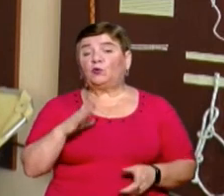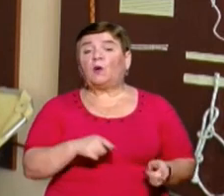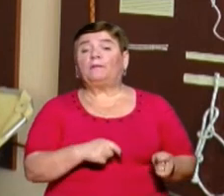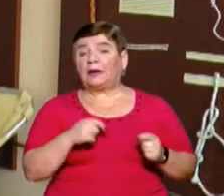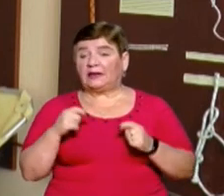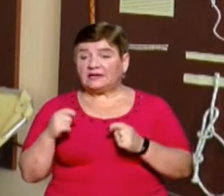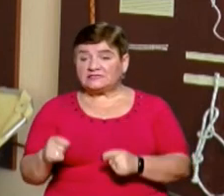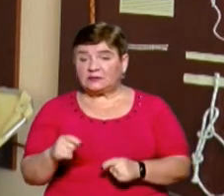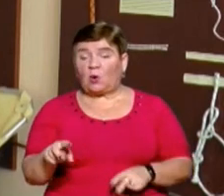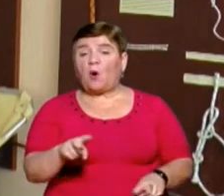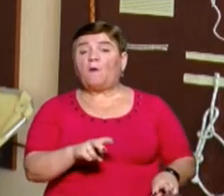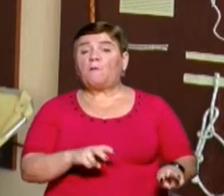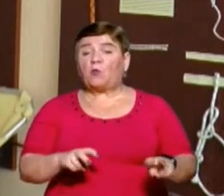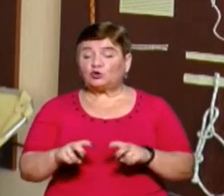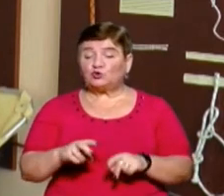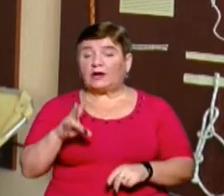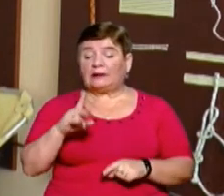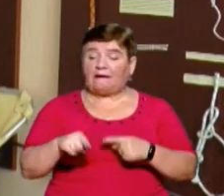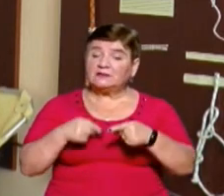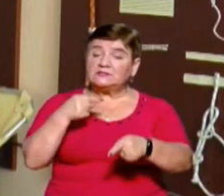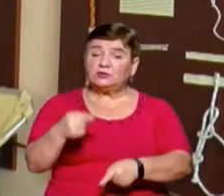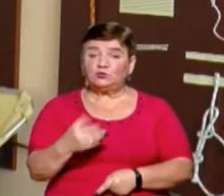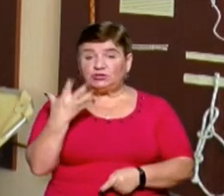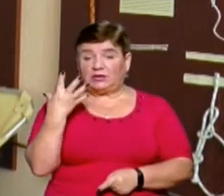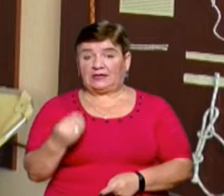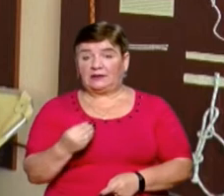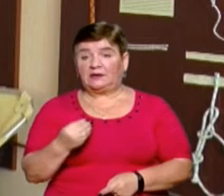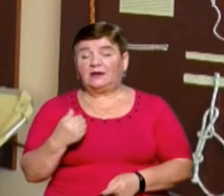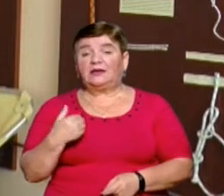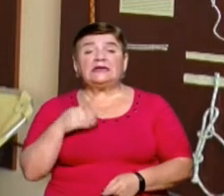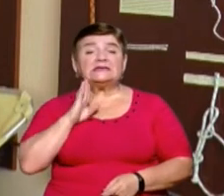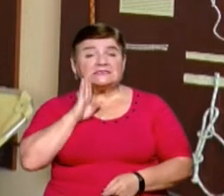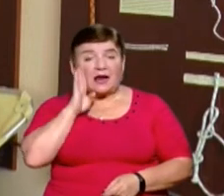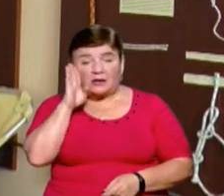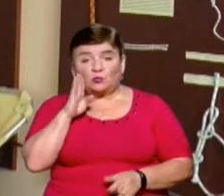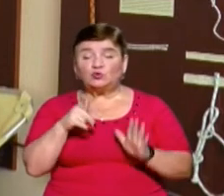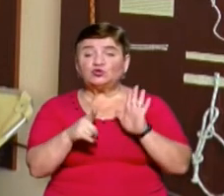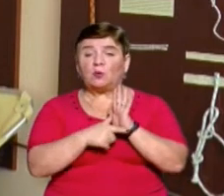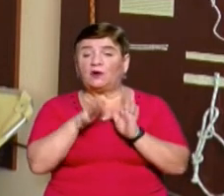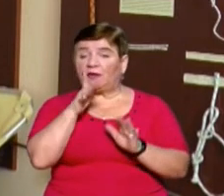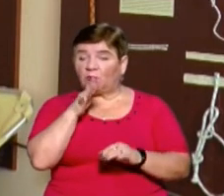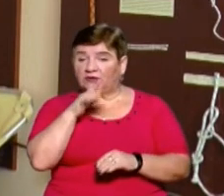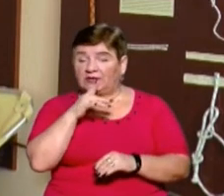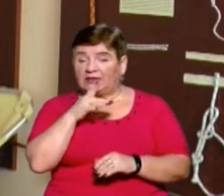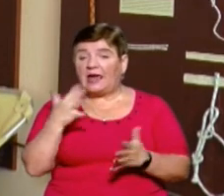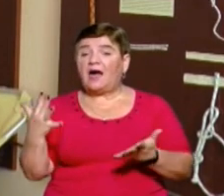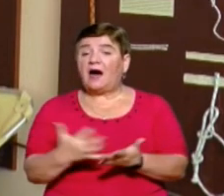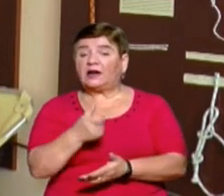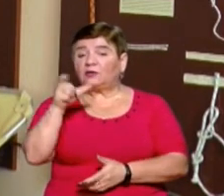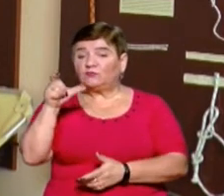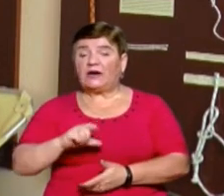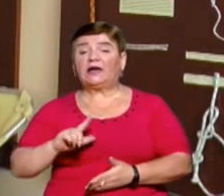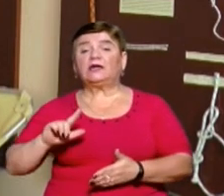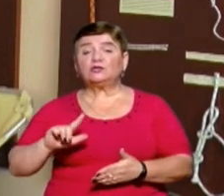пошук на слідувальний день. От сьогодні зранку 7-ї години рятувальники